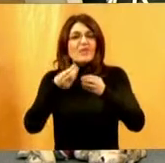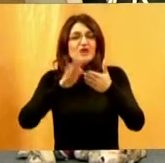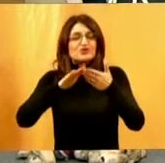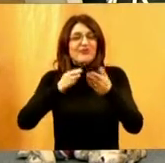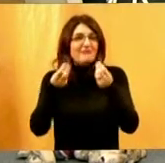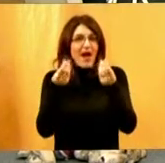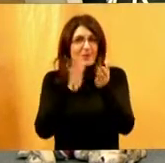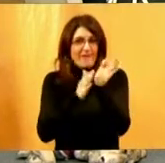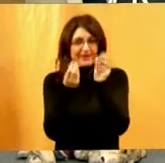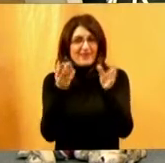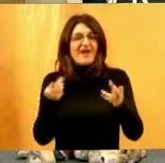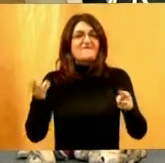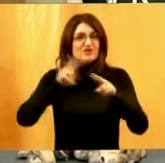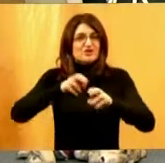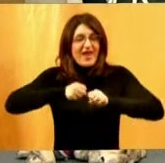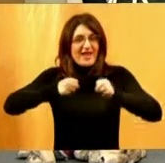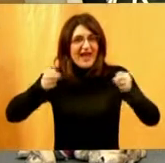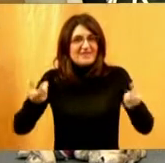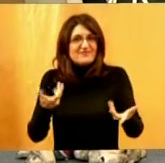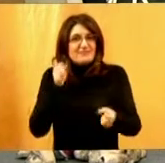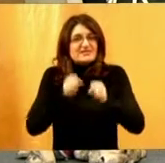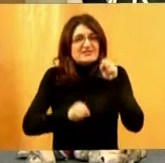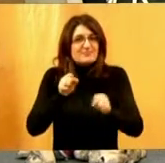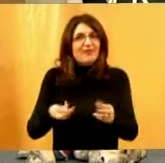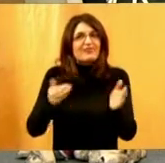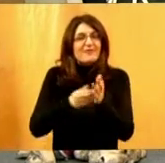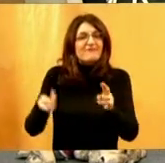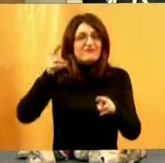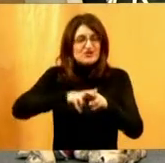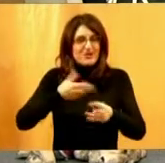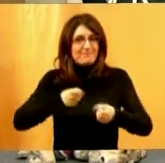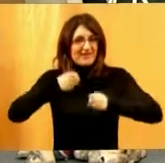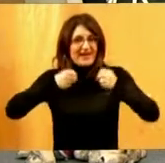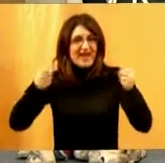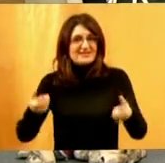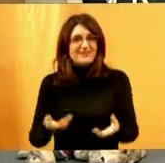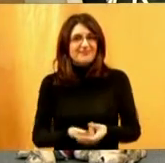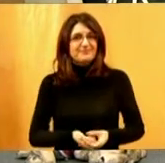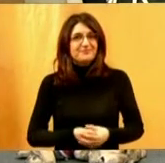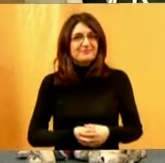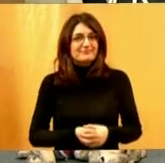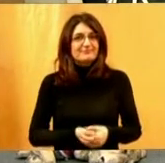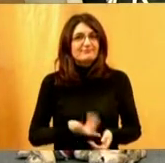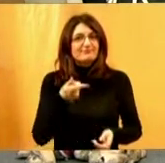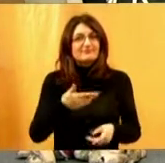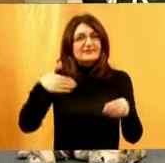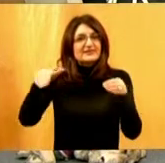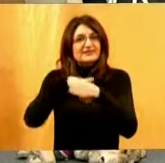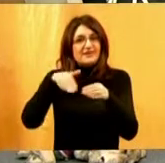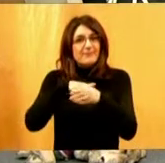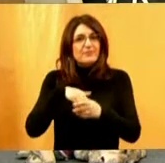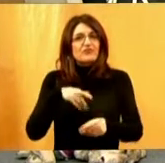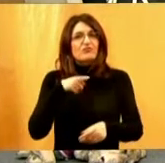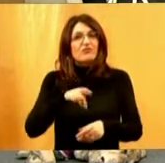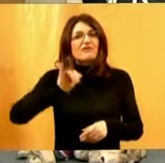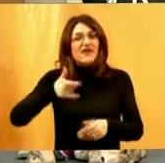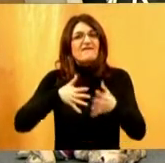razvijaju i druge se vještine trebaju razvijati. Tako da zapošljavanje je velik